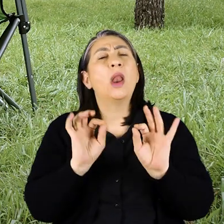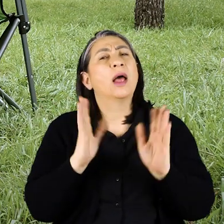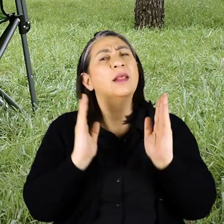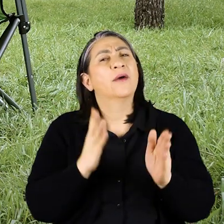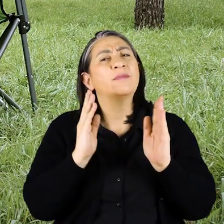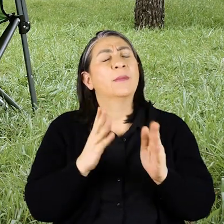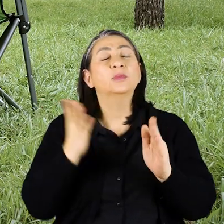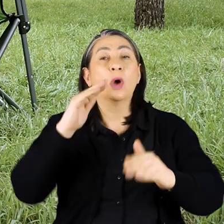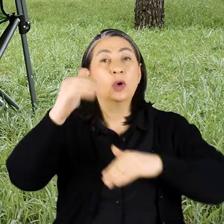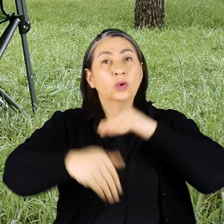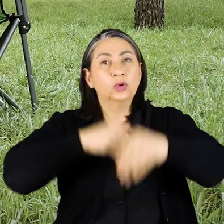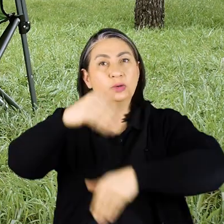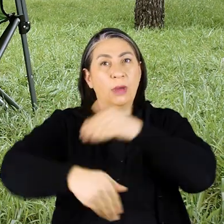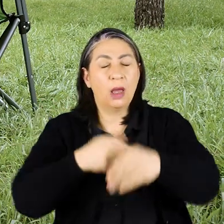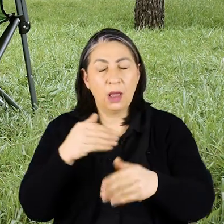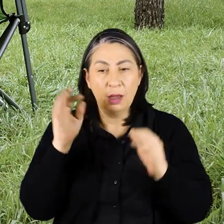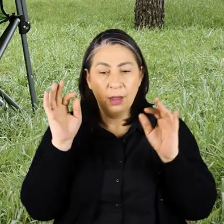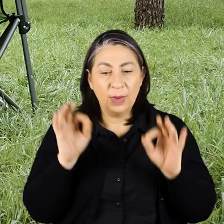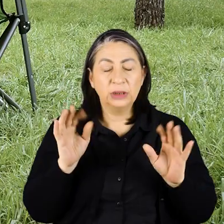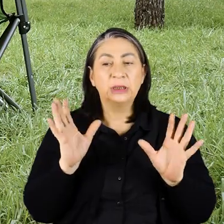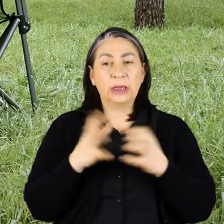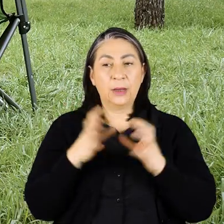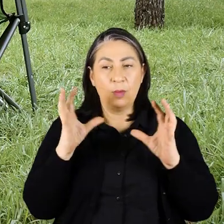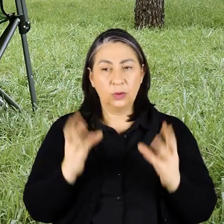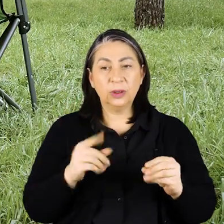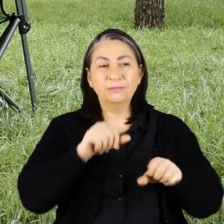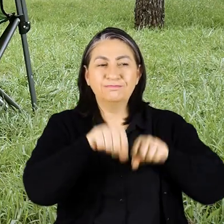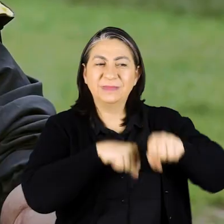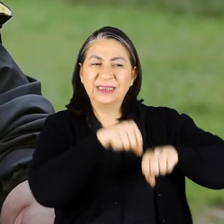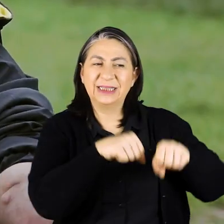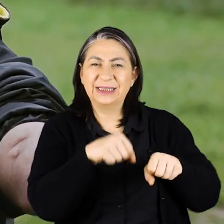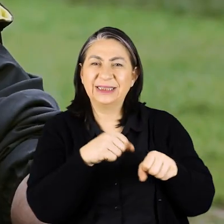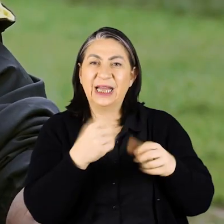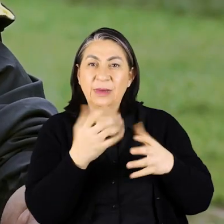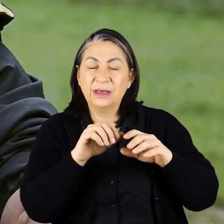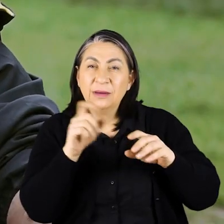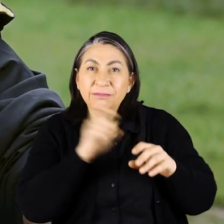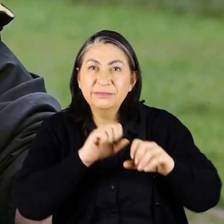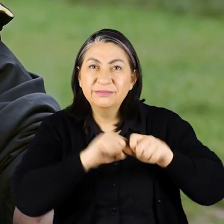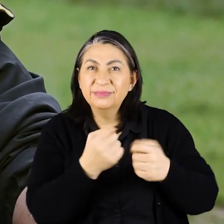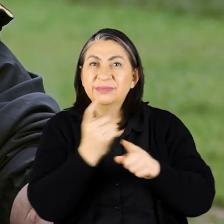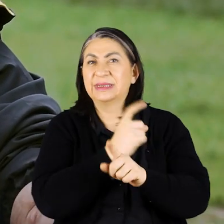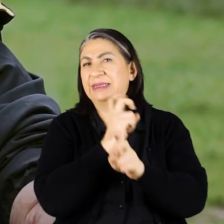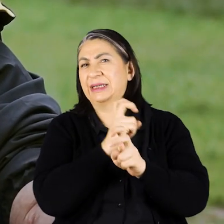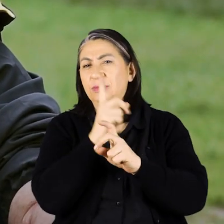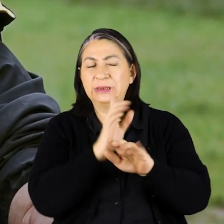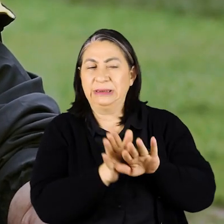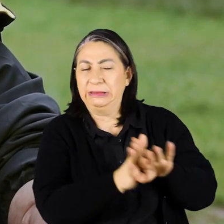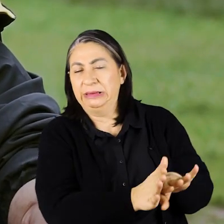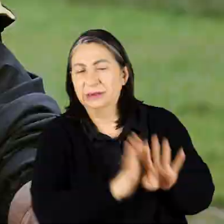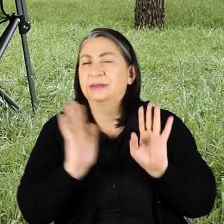Sonra yüzme hayatı ciddileşince Takım olay olunca tabii bu bisikleti Hem sakatlık açısından tehlikeli olduğu için Kenara